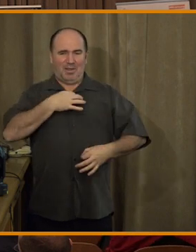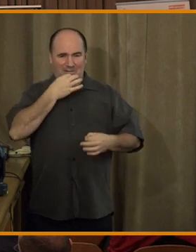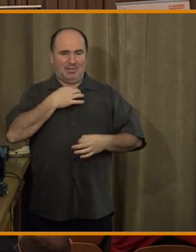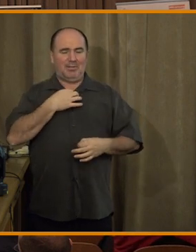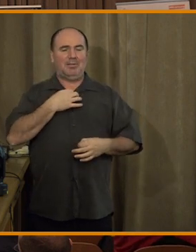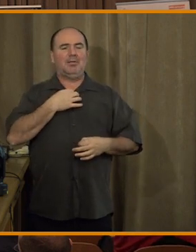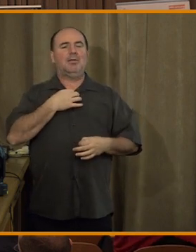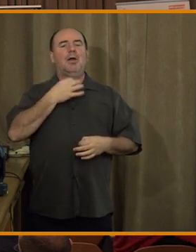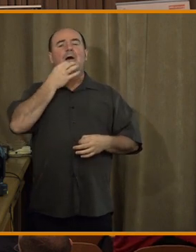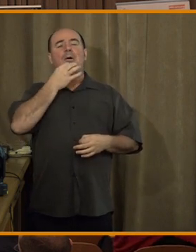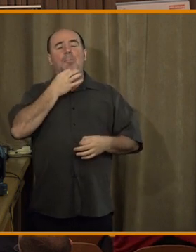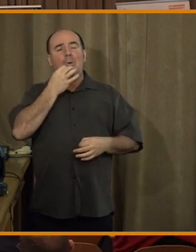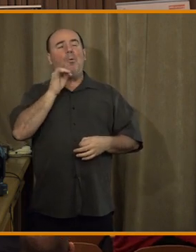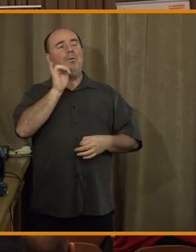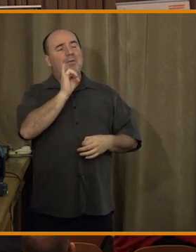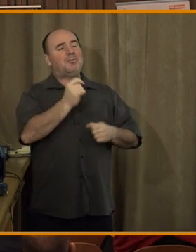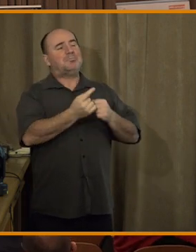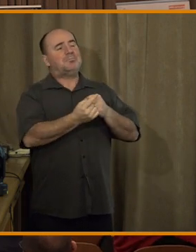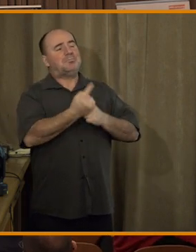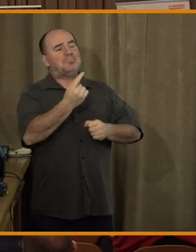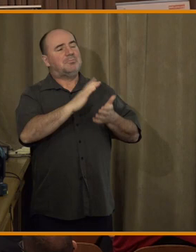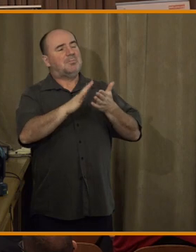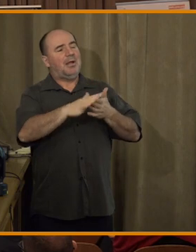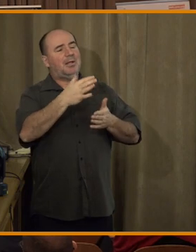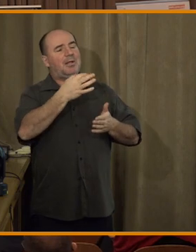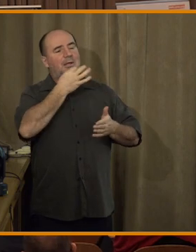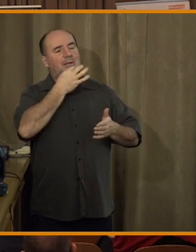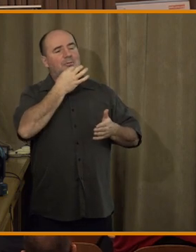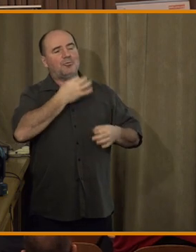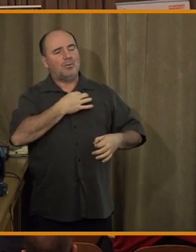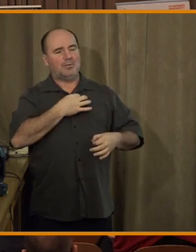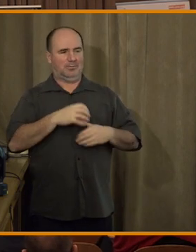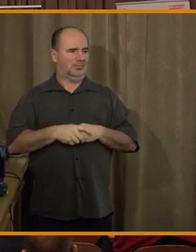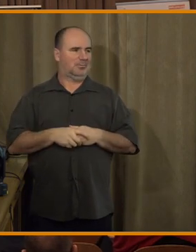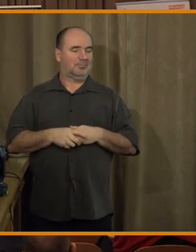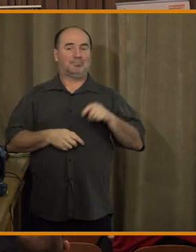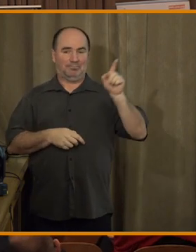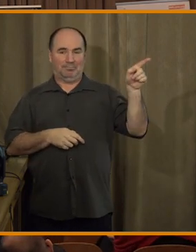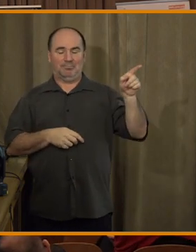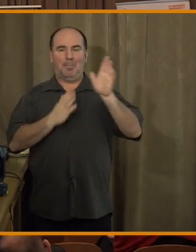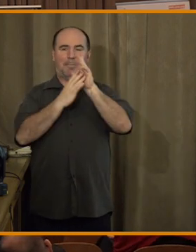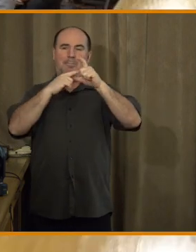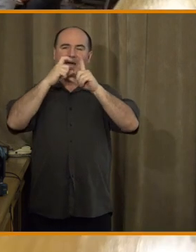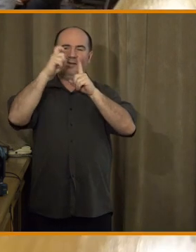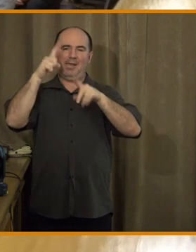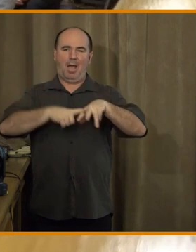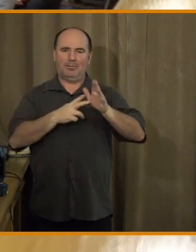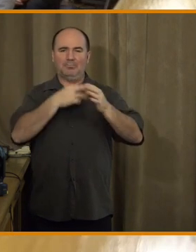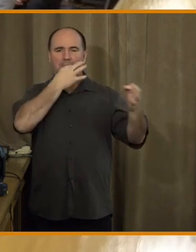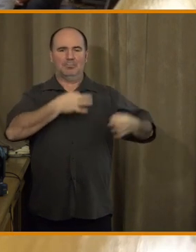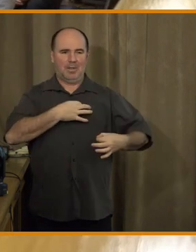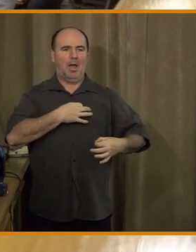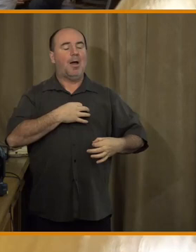poslední rychlý dotaz. Přeme k Čech z Medianu. Já mám tedy hloubavou